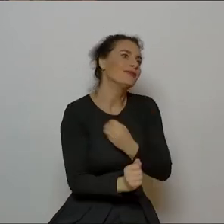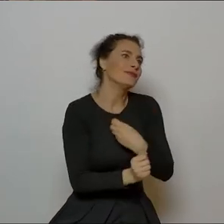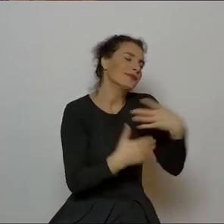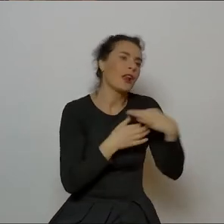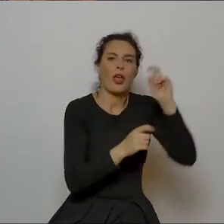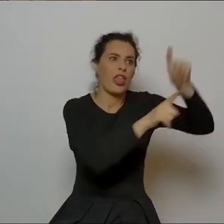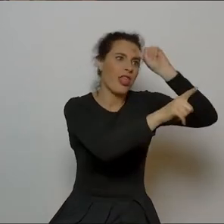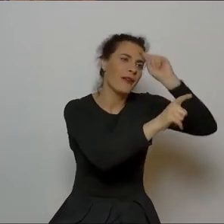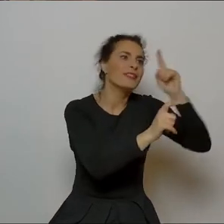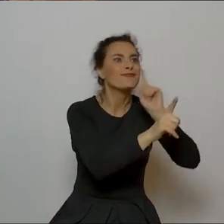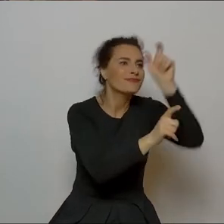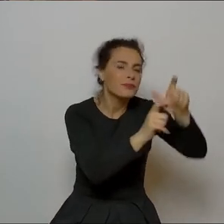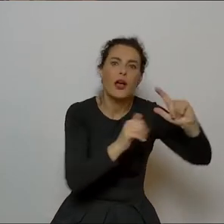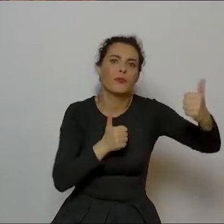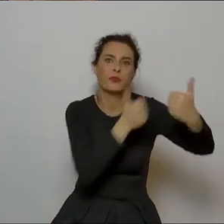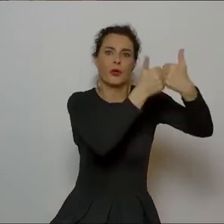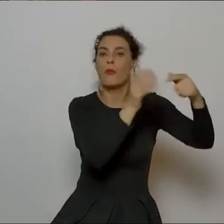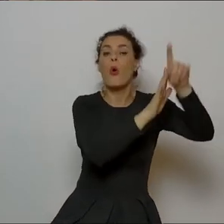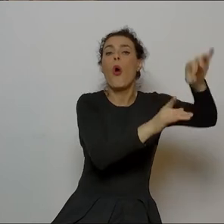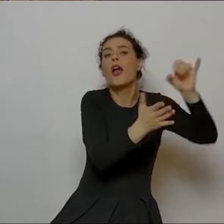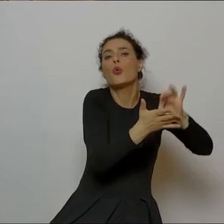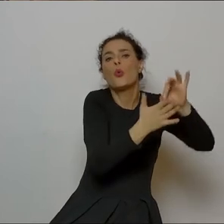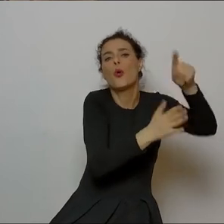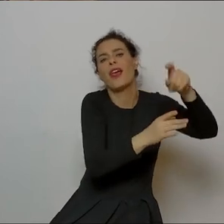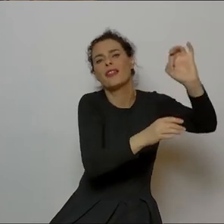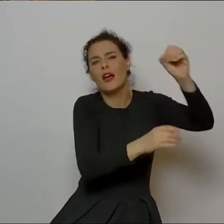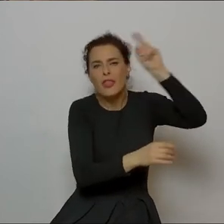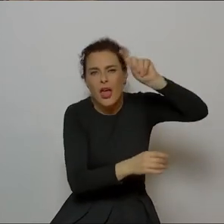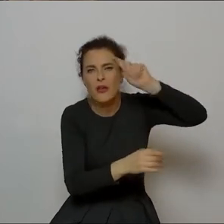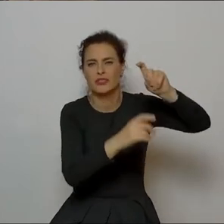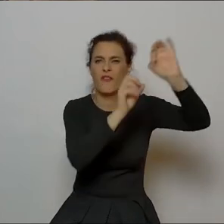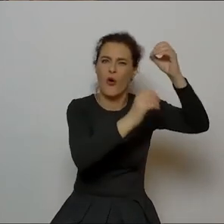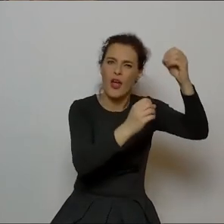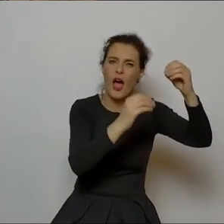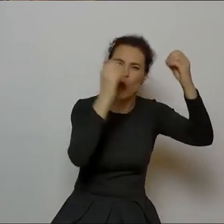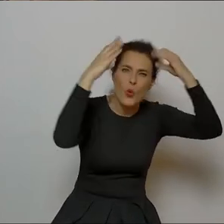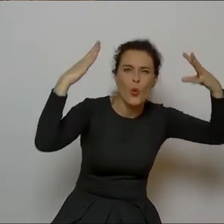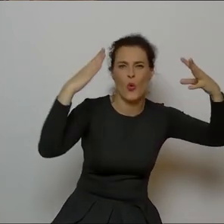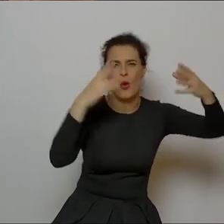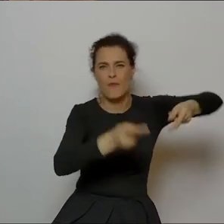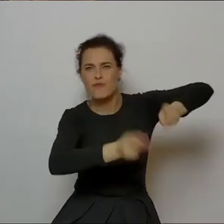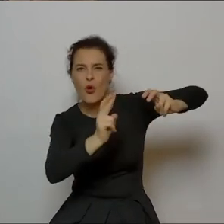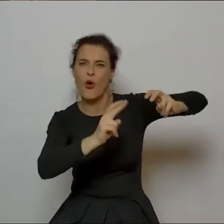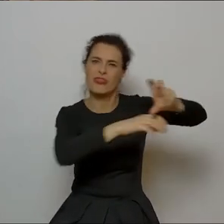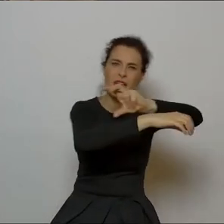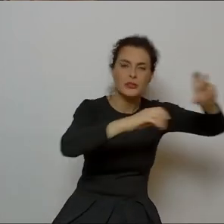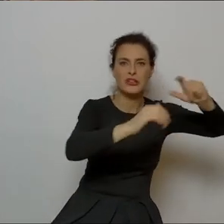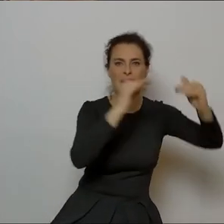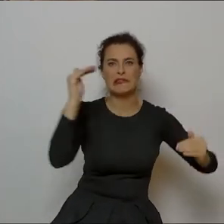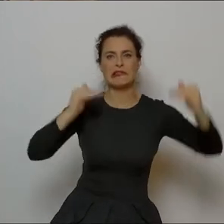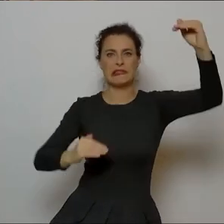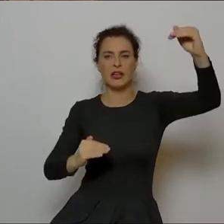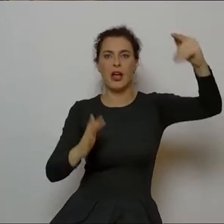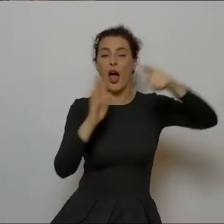Germanami, którzy z wyższą swoją kulturą, z pewnością techniką, technologią, bronią i tak dalej. Tych